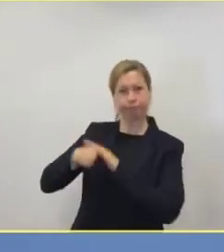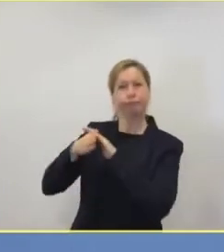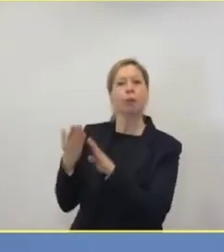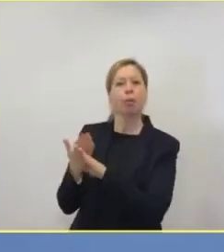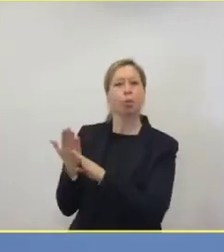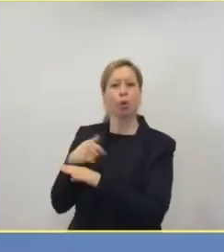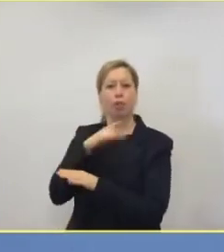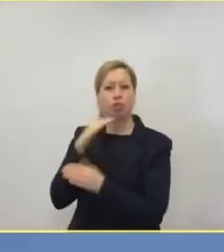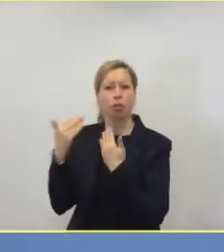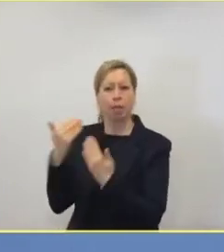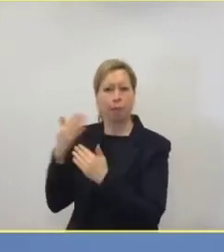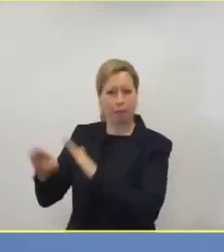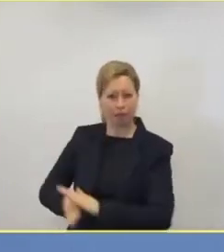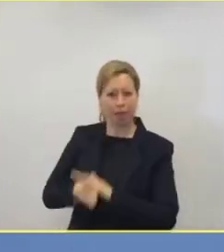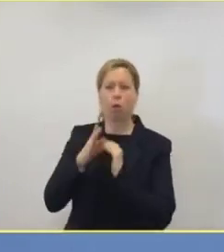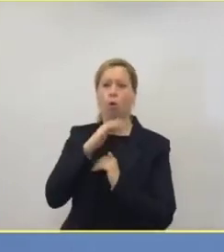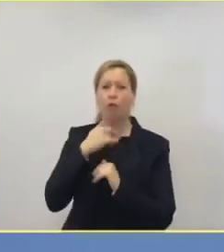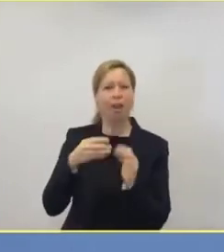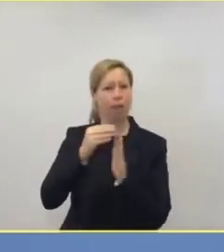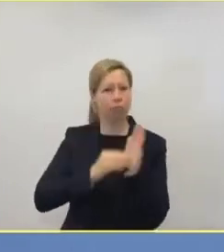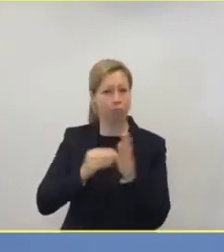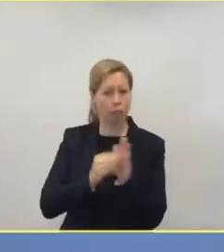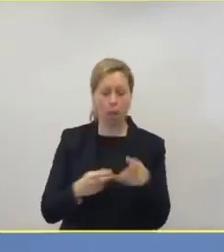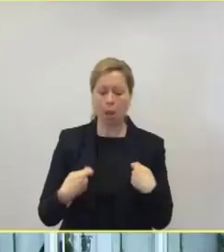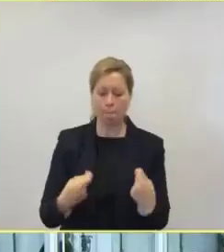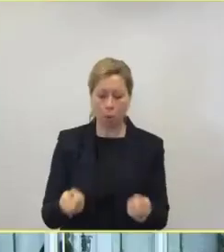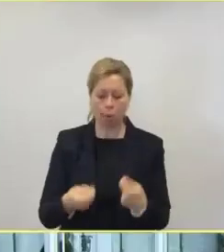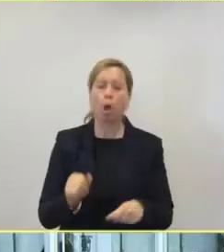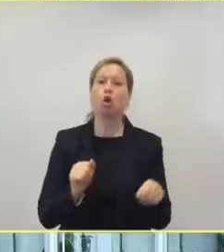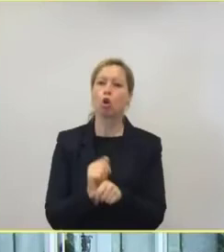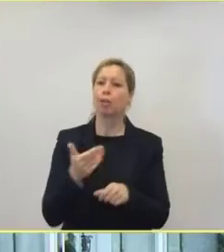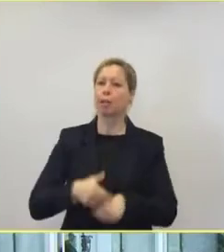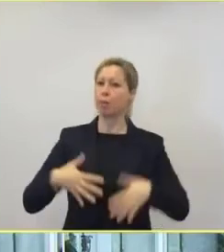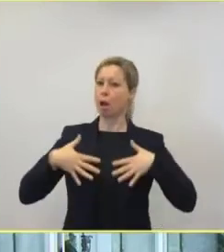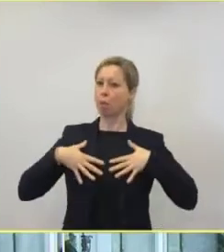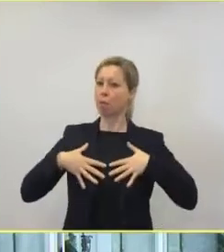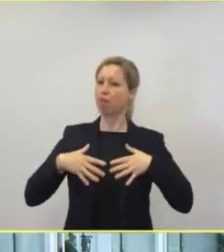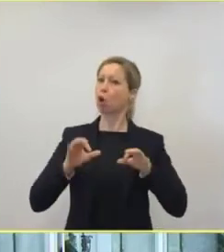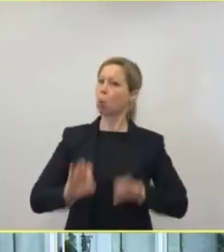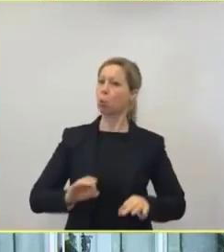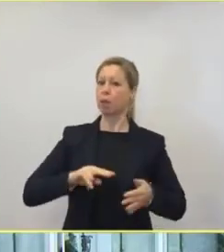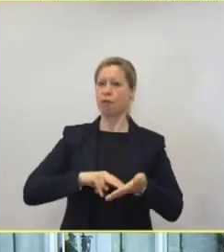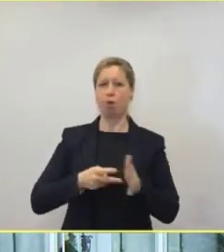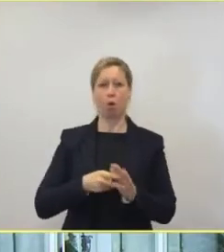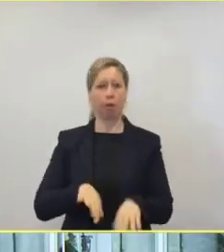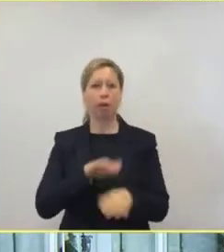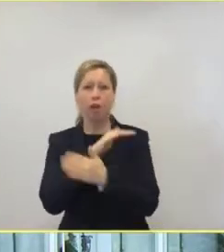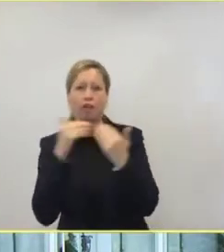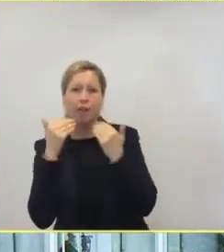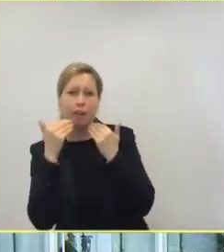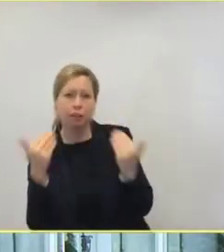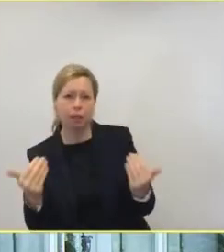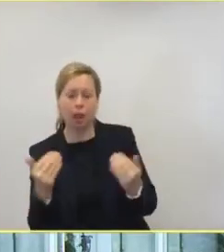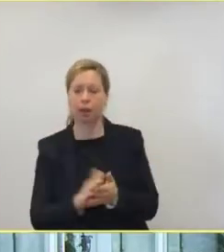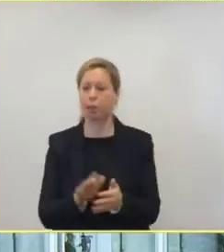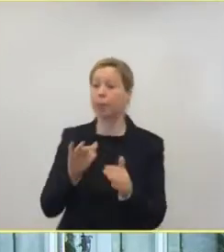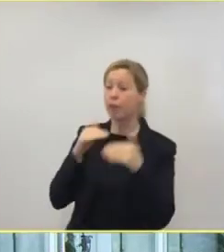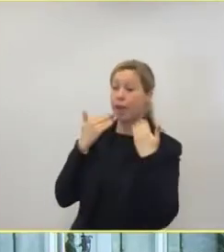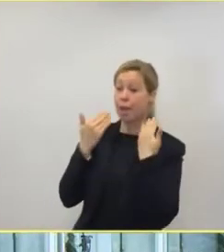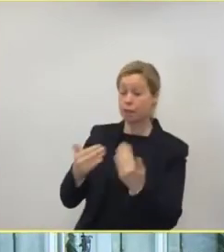publiziert, sodass wir auch da vorbereitet sind. Vielen Dank. Vielen Dank, Professor Klug. Jetzt gehen wir vom